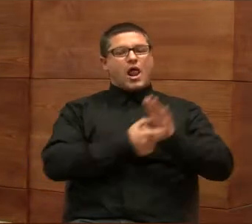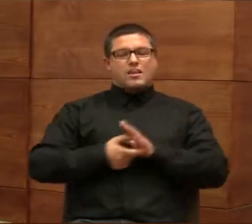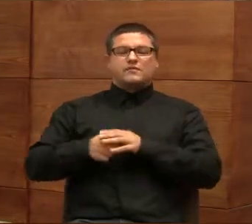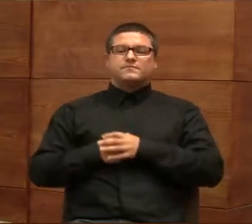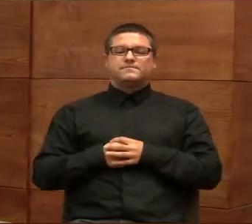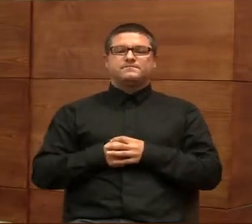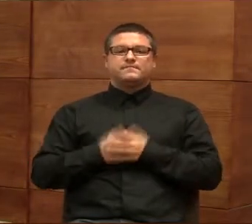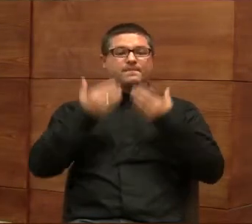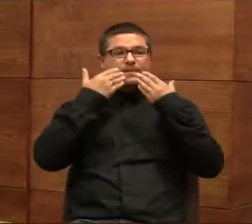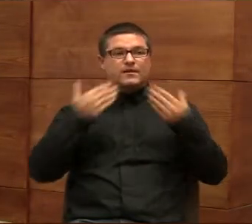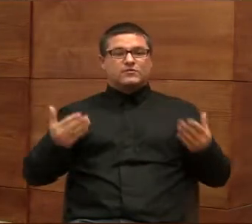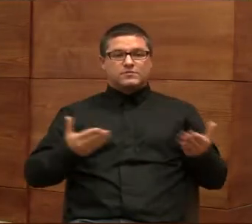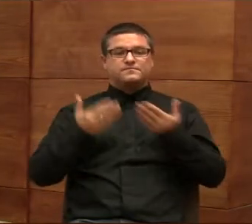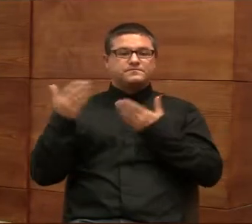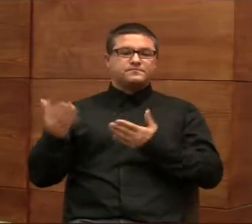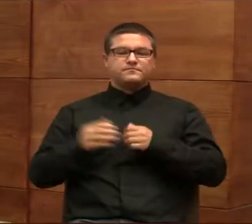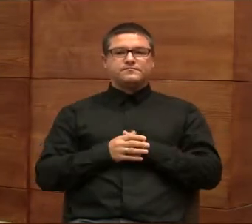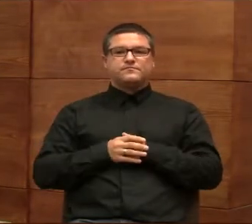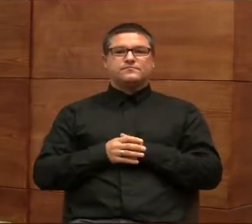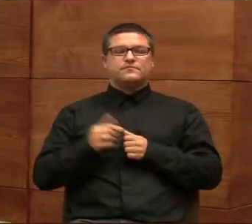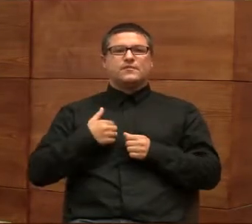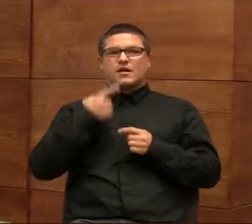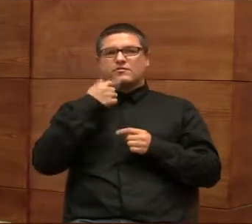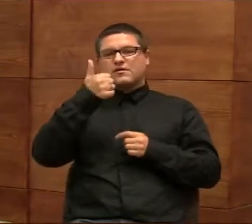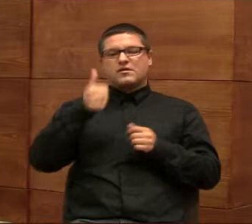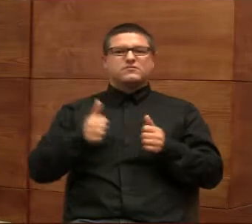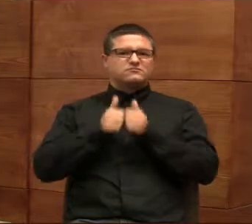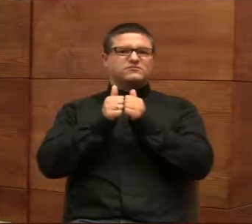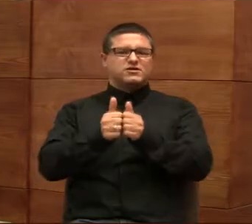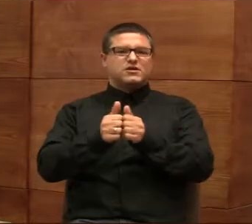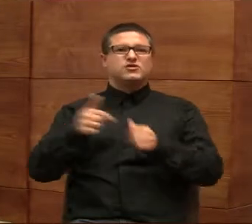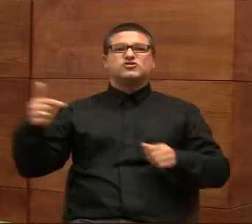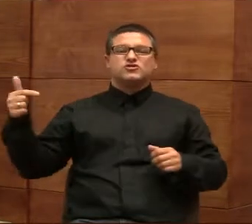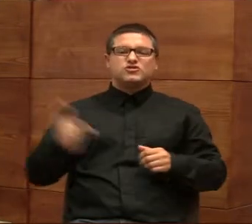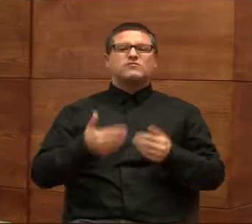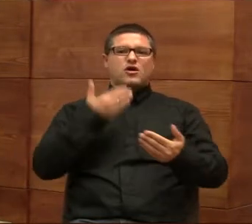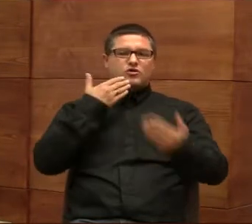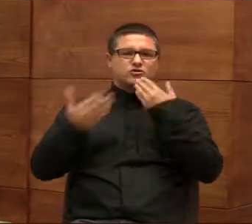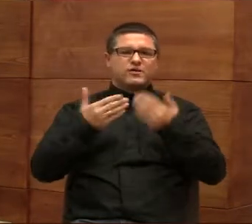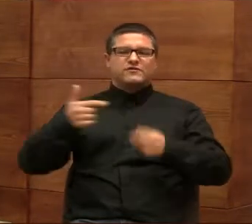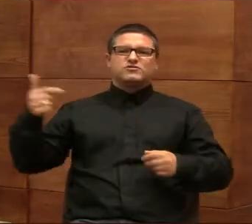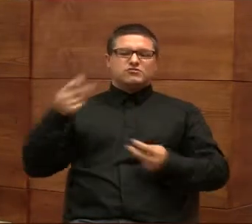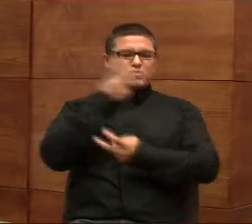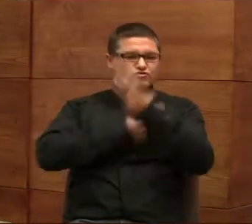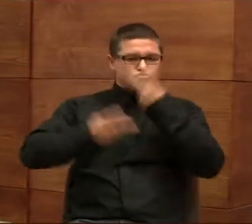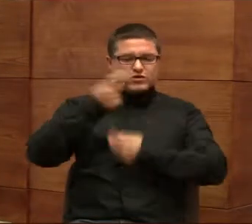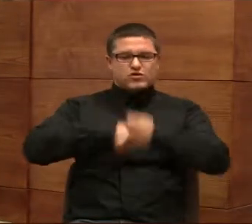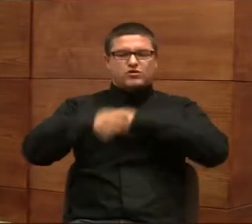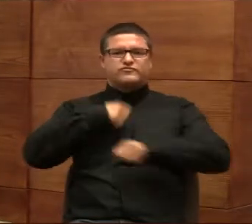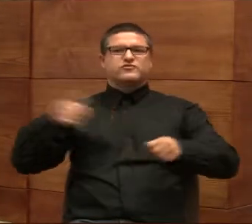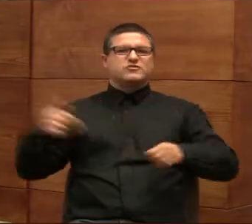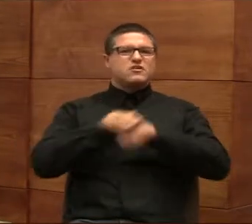Dziękuję bardzo. Zaproponował wspólnie. Nie może po jednym zdaniu, że trzeba rozmawiać, trzeba szukać rozwiązań,